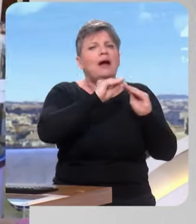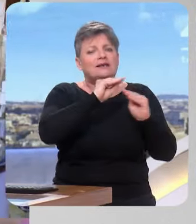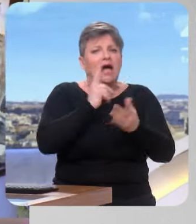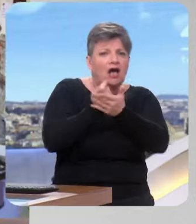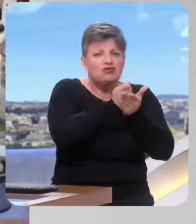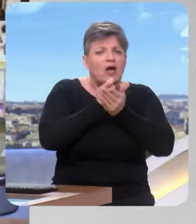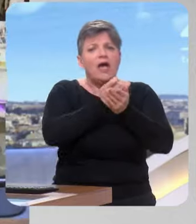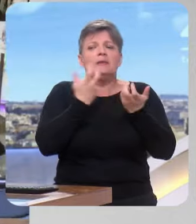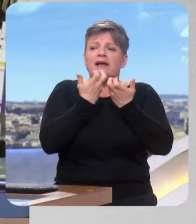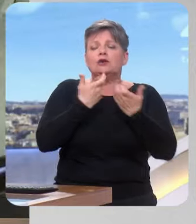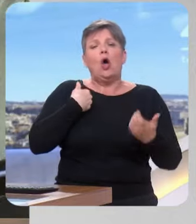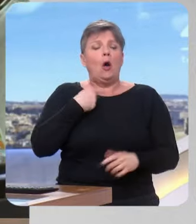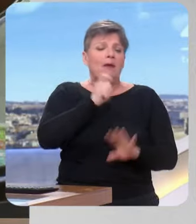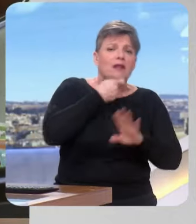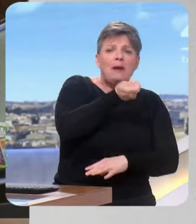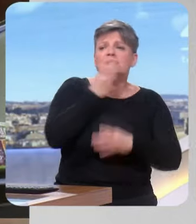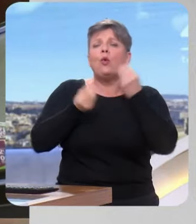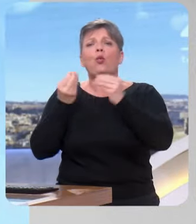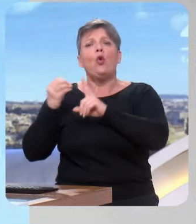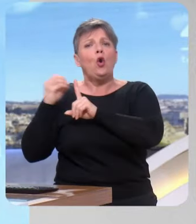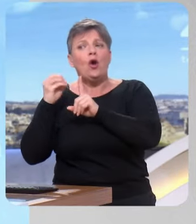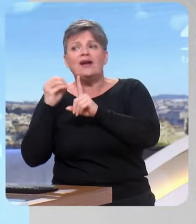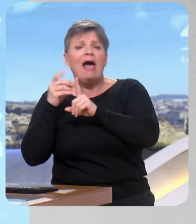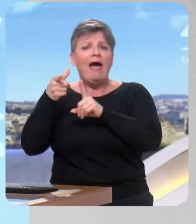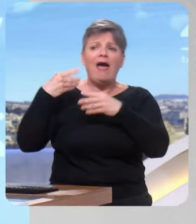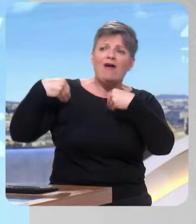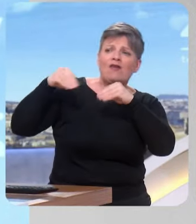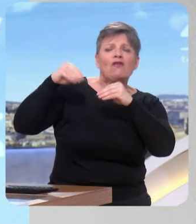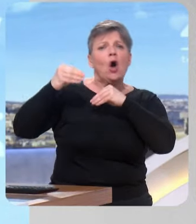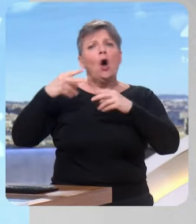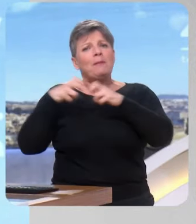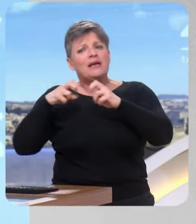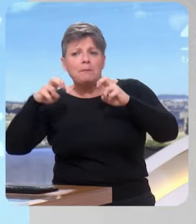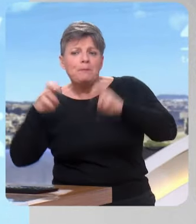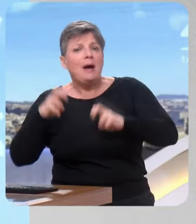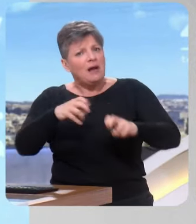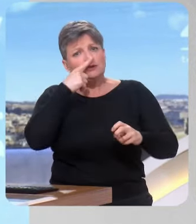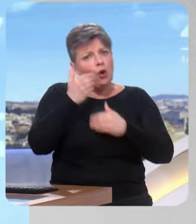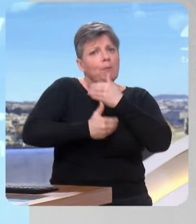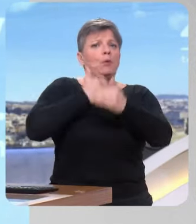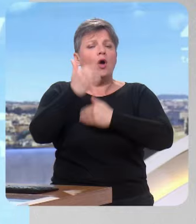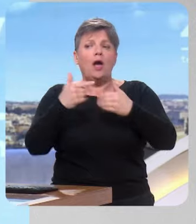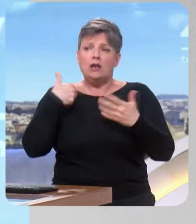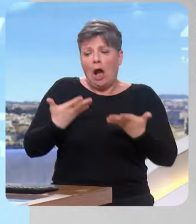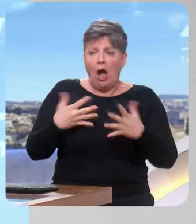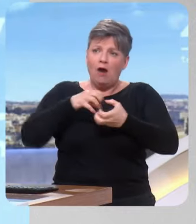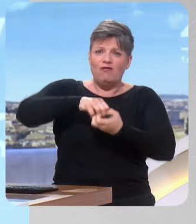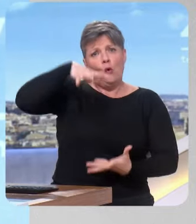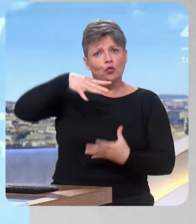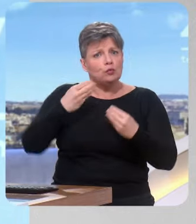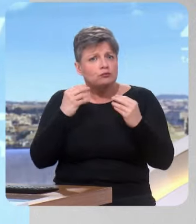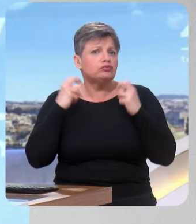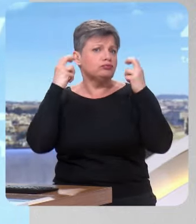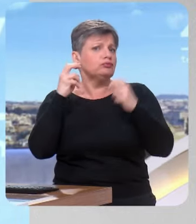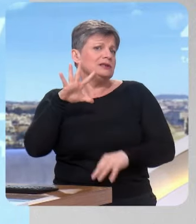j'ai envie de dire, comme Leclerc, des prix bas, eh bien, on progresse et on est en progression en volume de l'ordre de 5%. Donc,